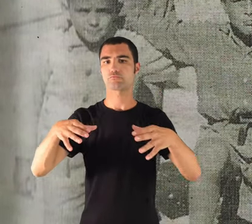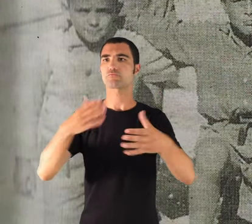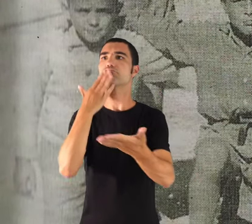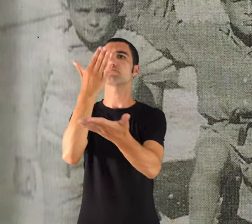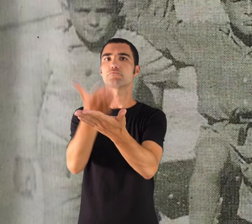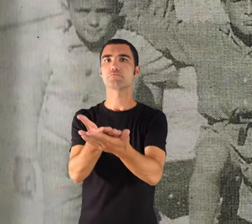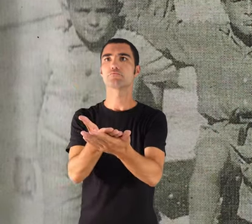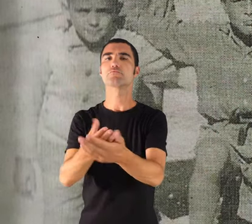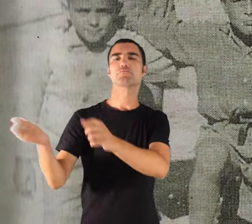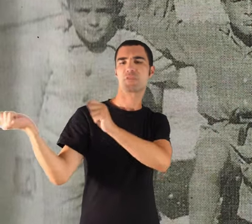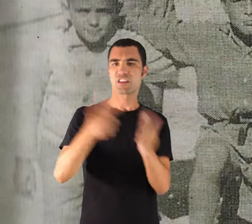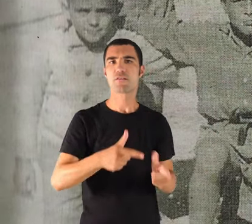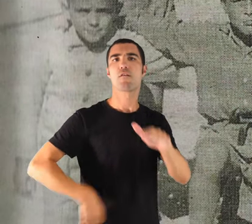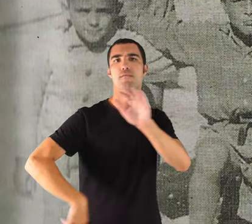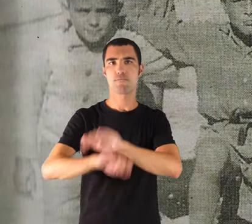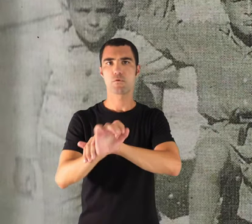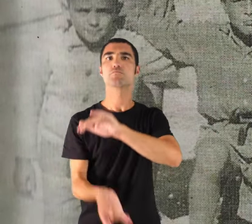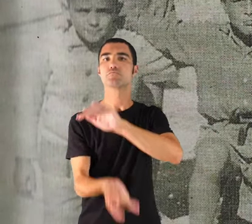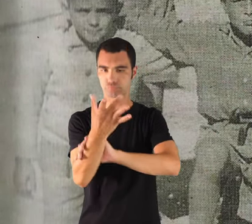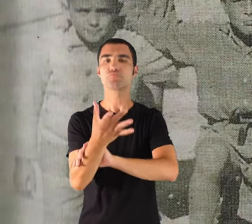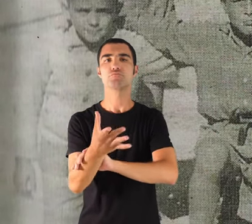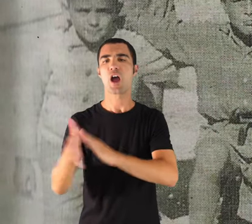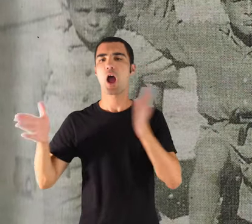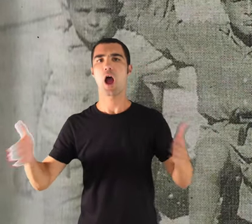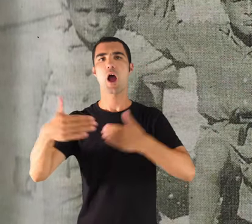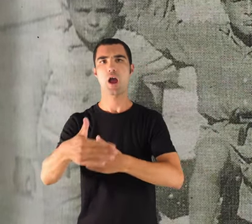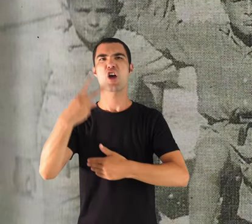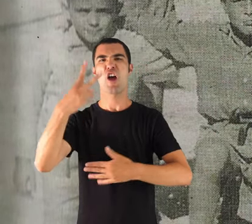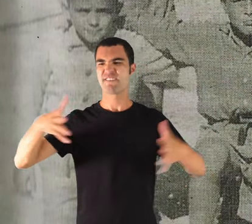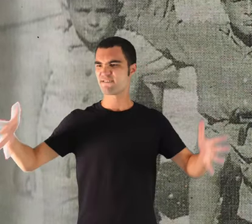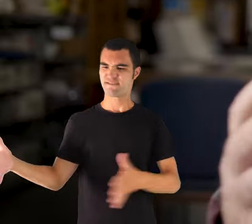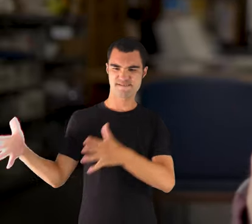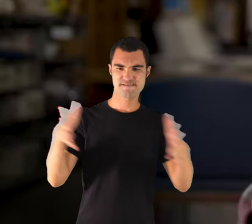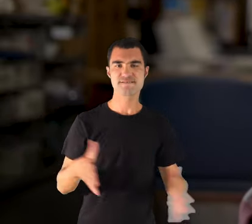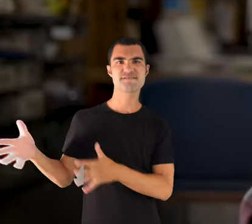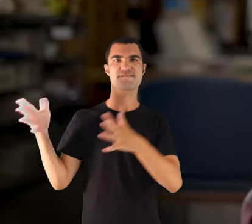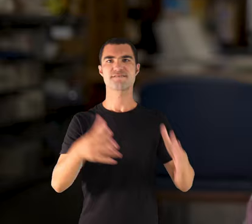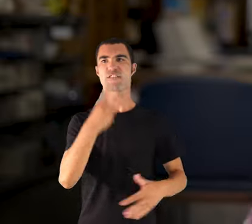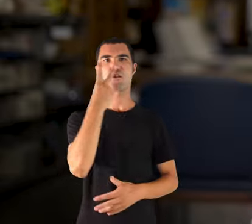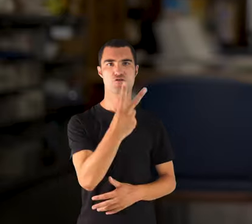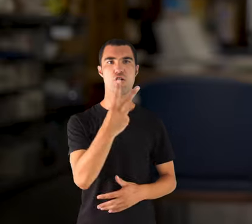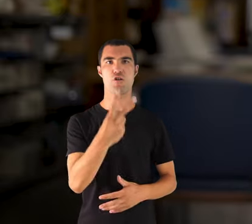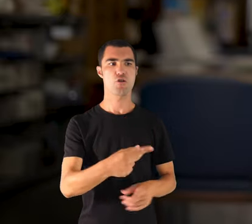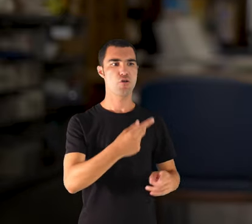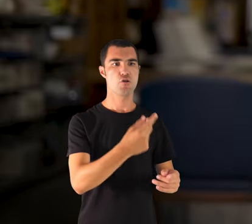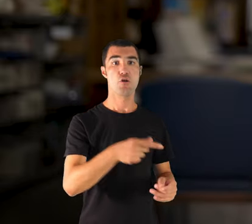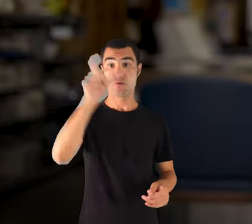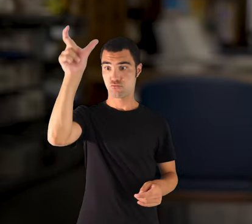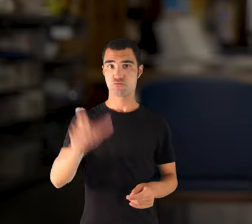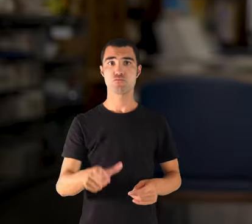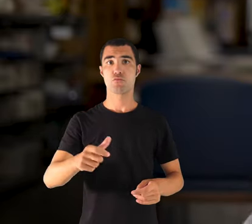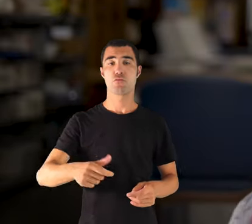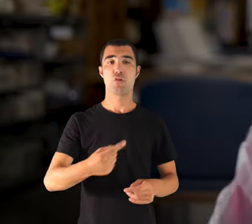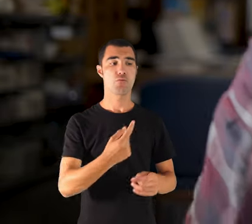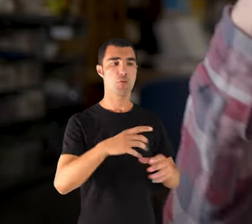futbol i van arribar dues caixes enormes, me'n recordo, després dels Reis, i cada un lò m'ordaren una pilota de